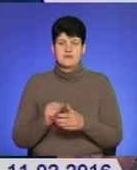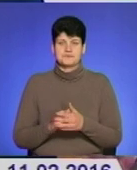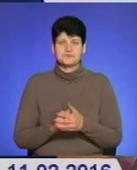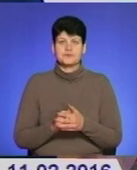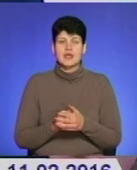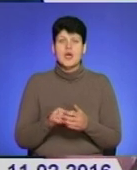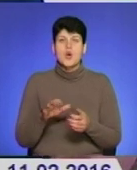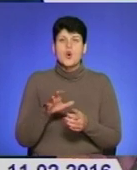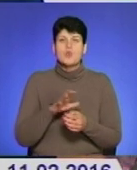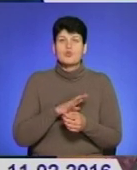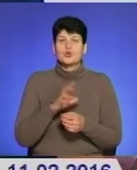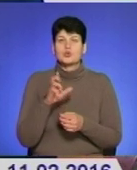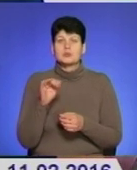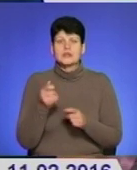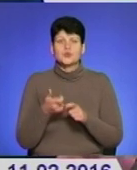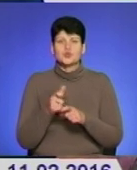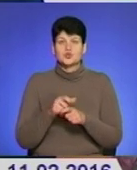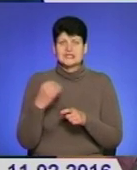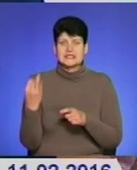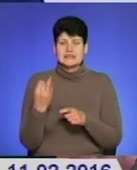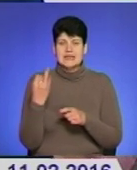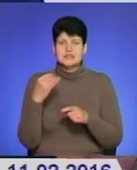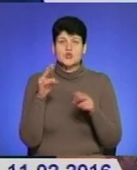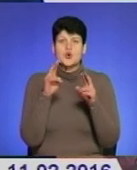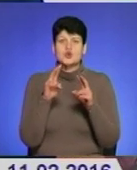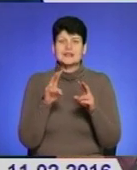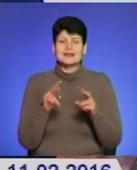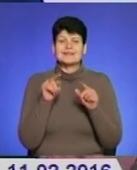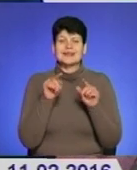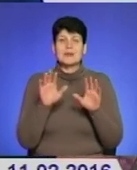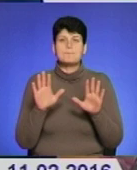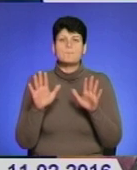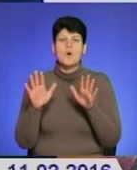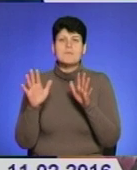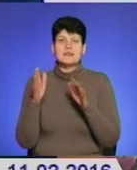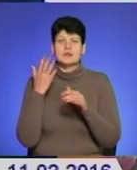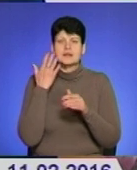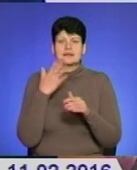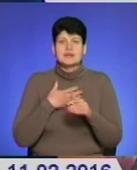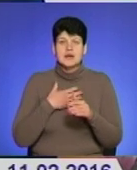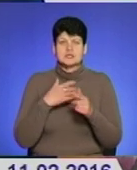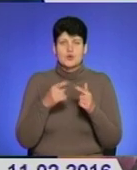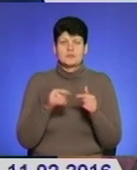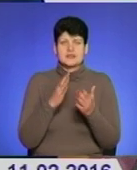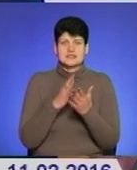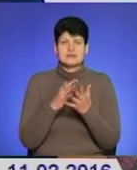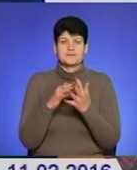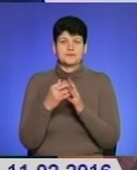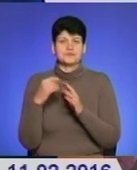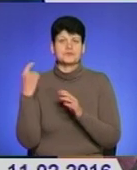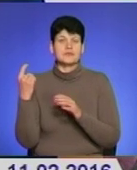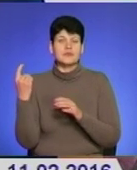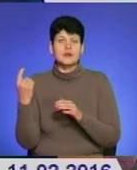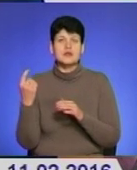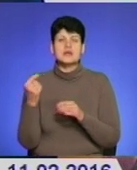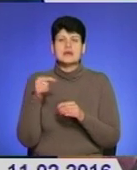Було би дуже інтересно десь розглядати навіть такий момент, поскільки наша область аграрна. Знаю, що у вас